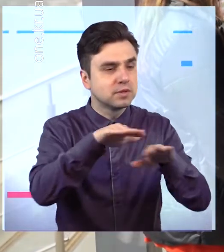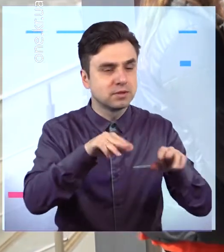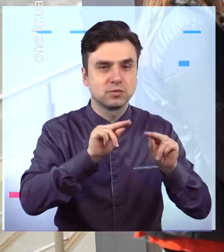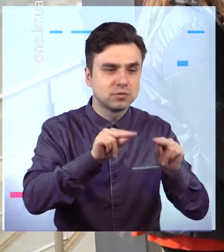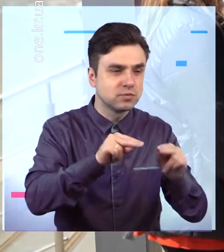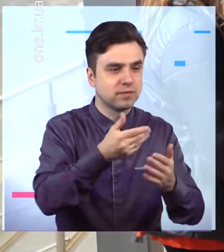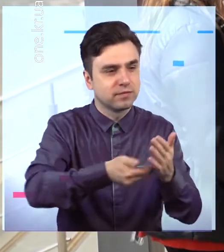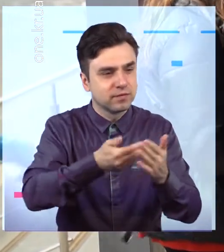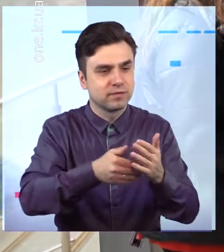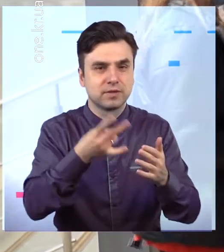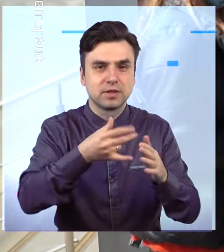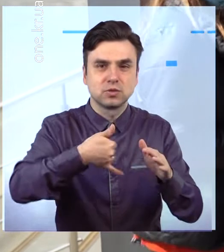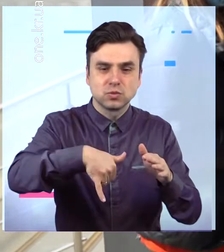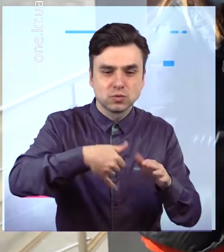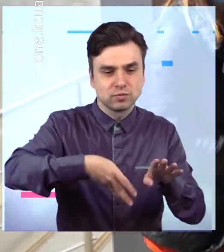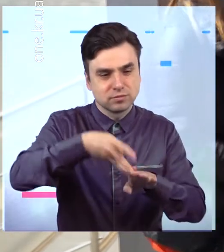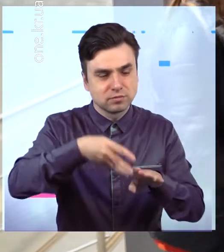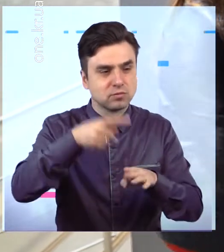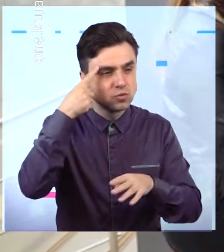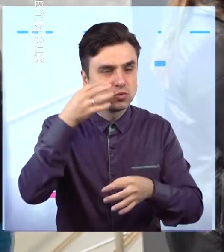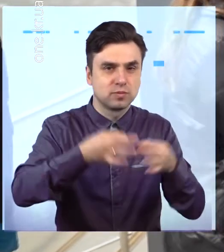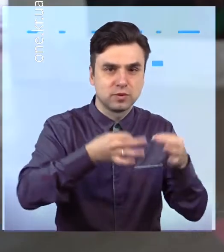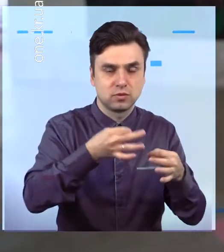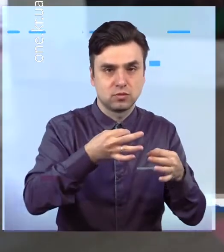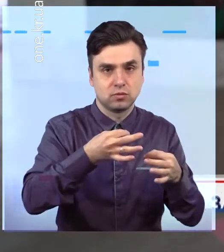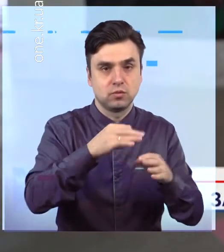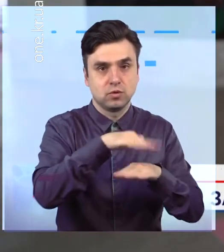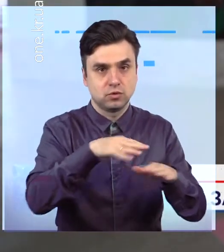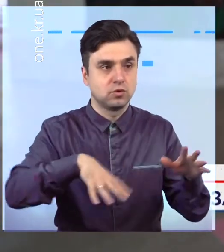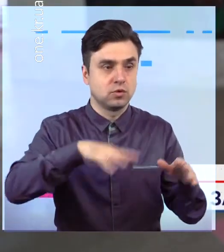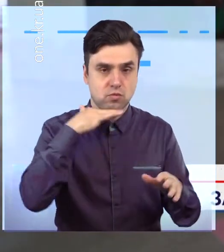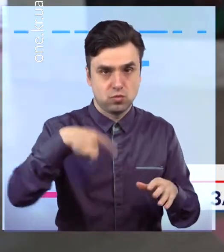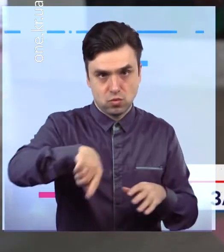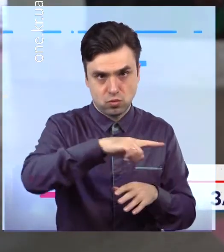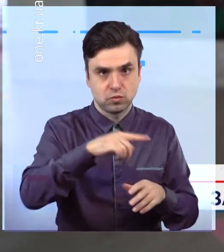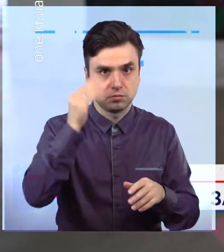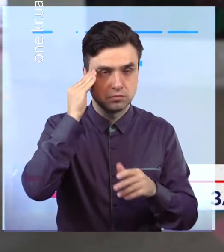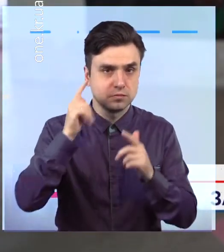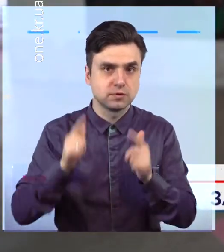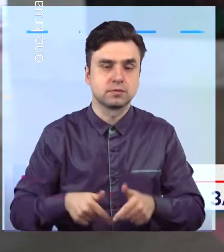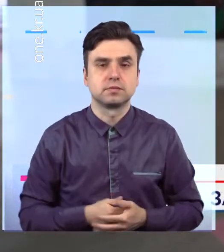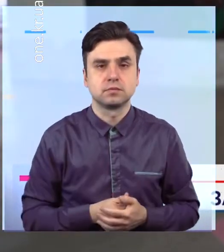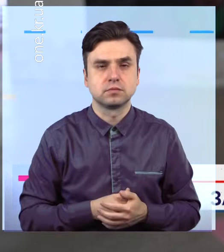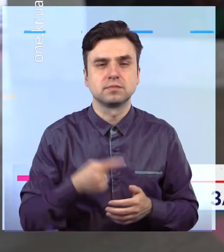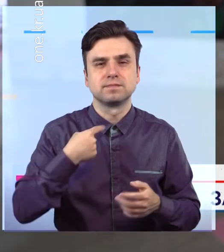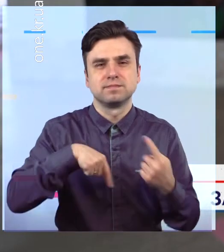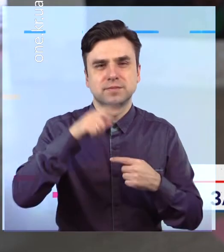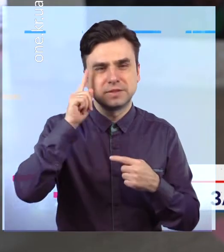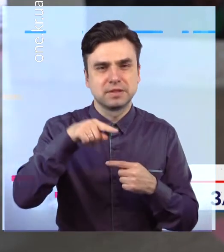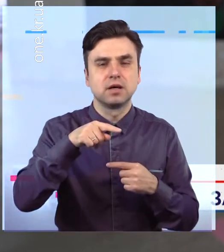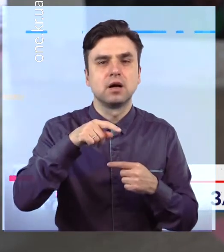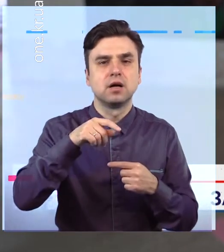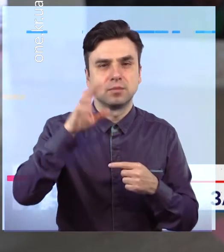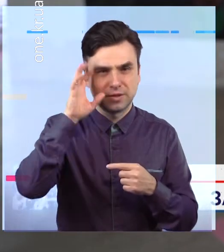різної вікової категорії – як першички, так і майбутні випускники. Ми знаємо, що кожного жителя Кривого Рогу хвилює питання екології.